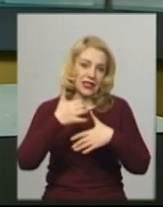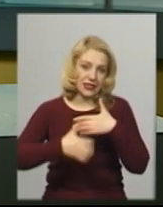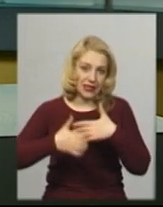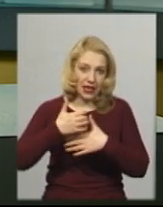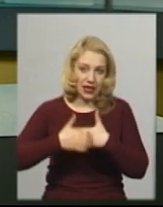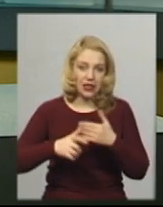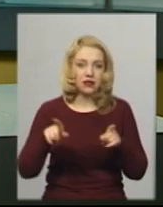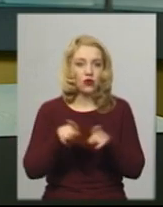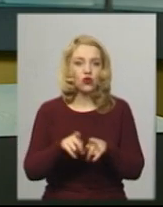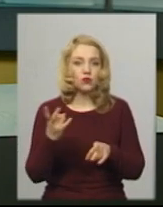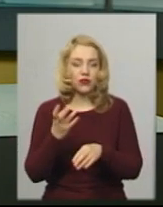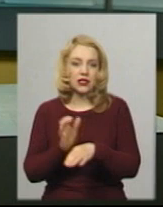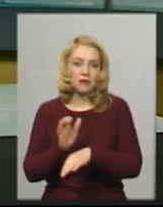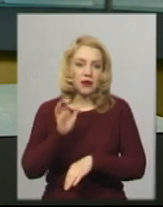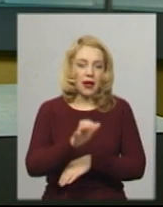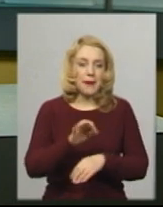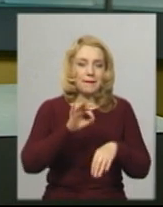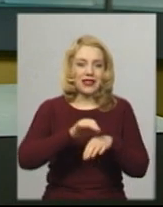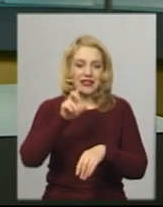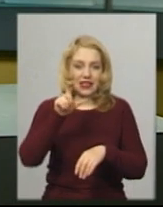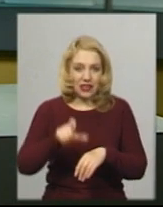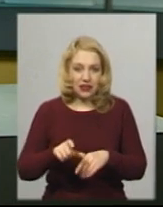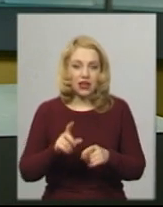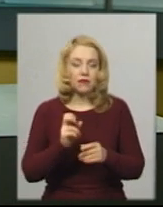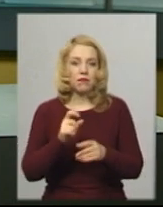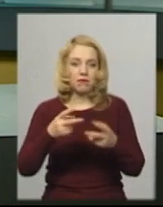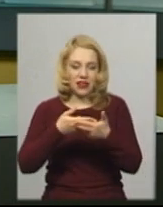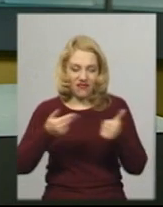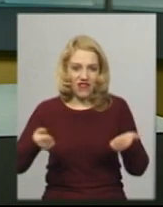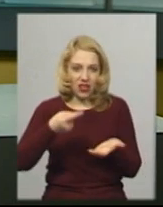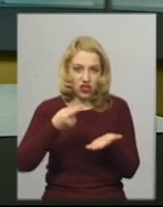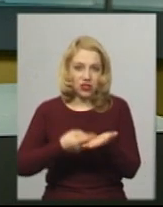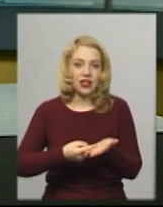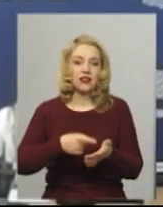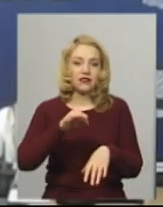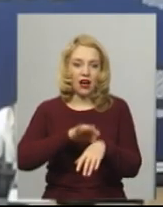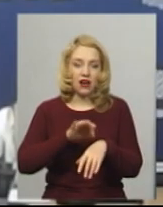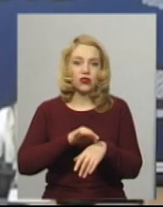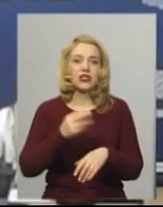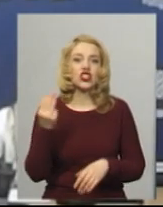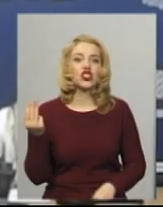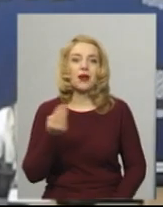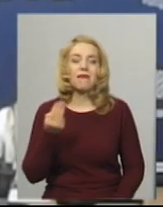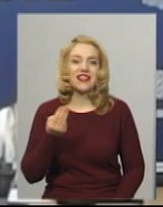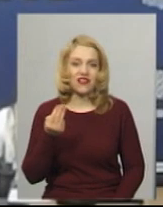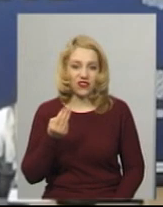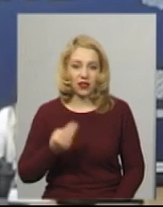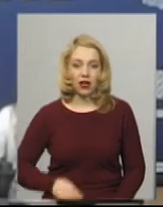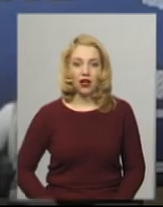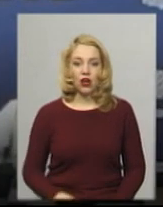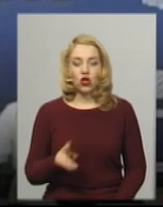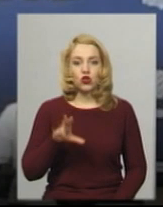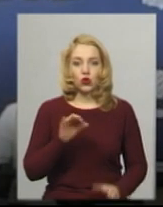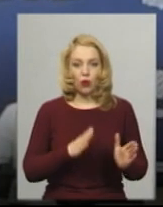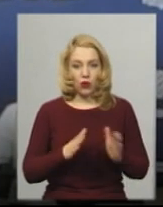доправити пацієнта із підтвердженим діагнозом COVID-19 із Шепетівки. Щодо порядку довезення